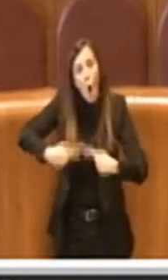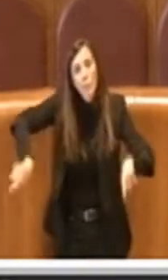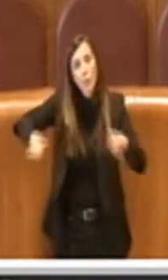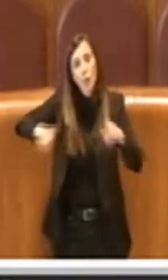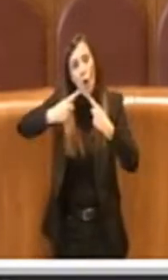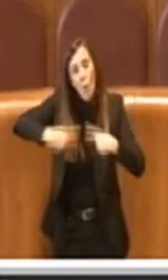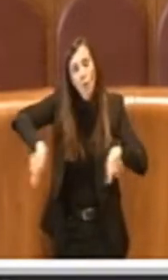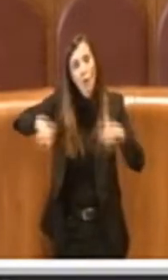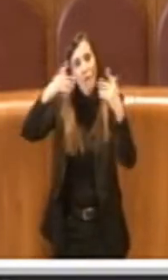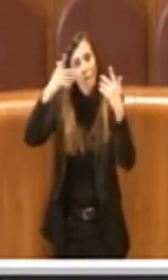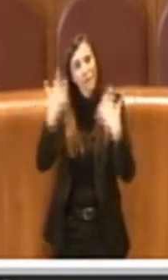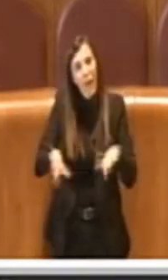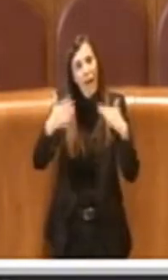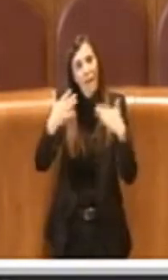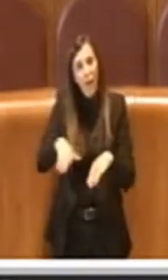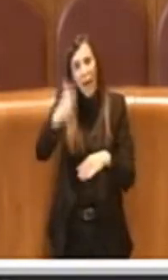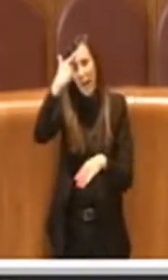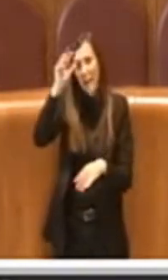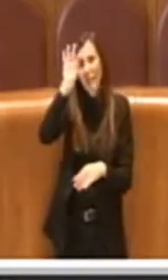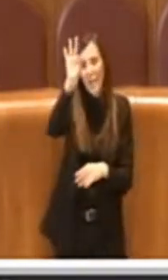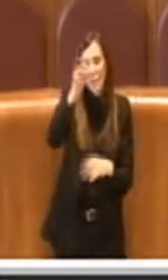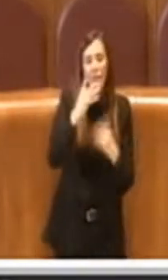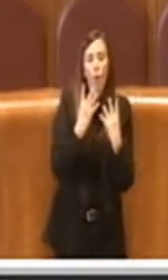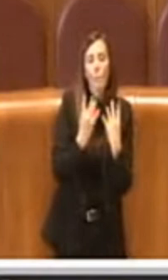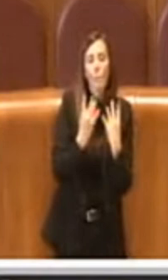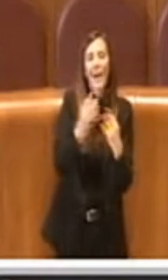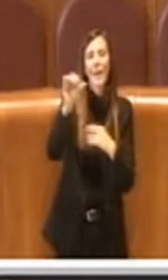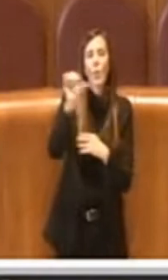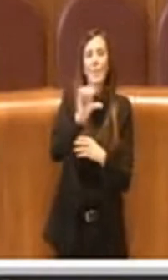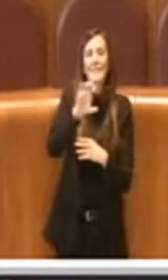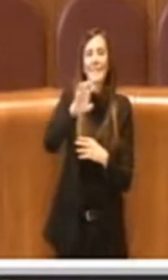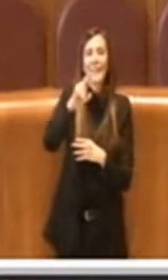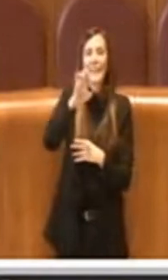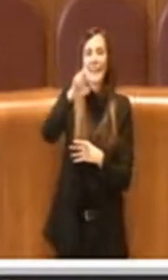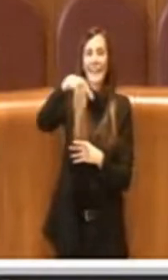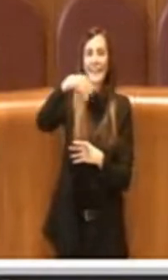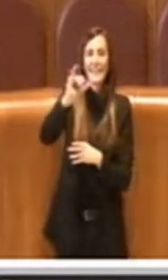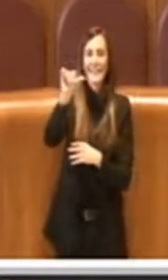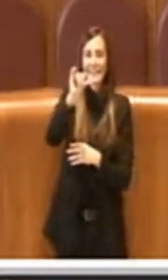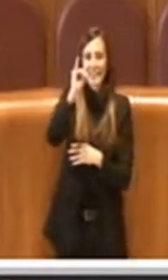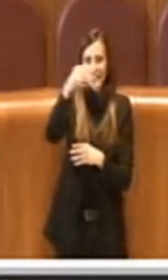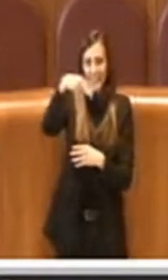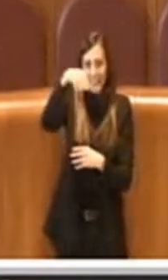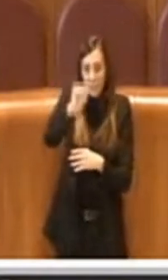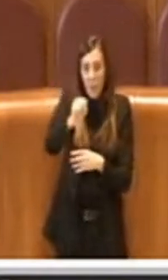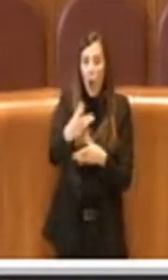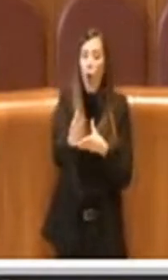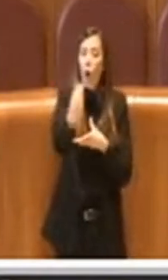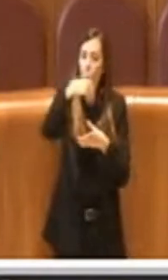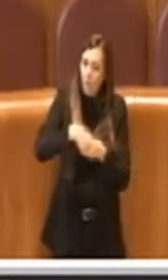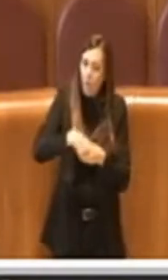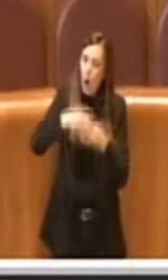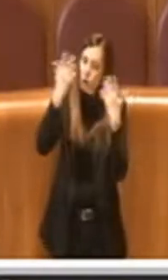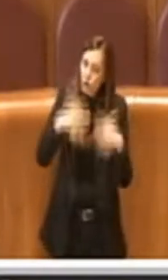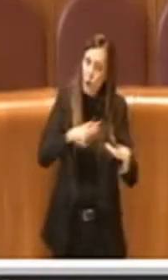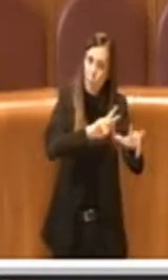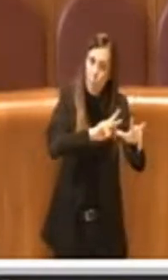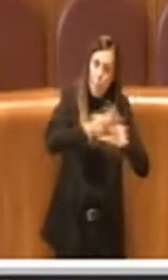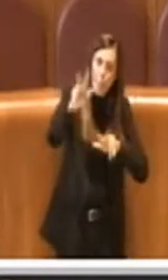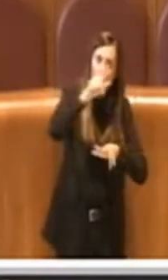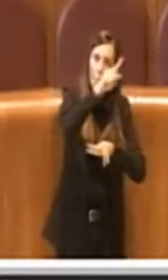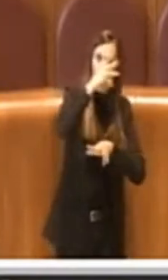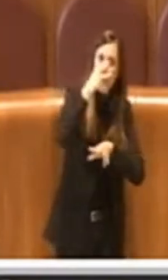archeologico della Serenissima, ovviamente abbiamo coinvolto anche il quarto municipio che